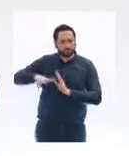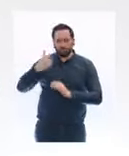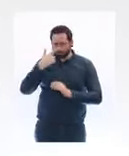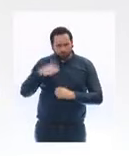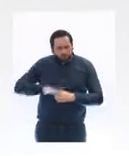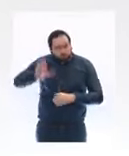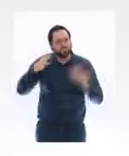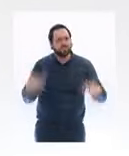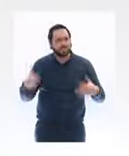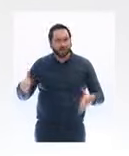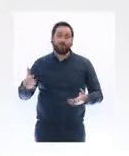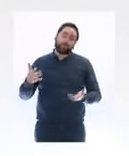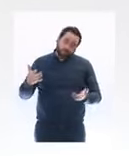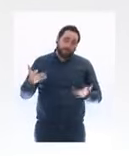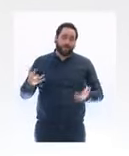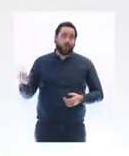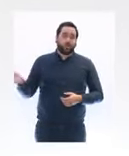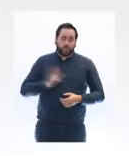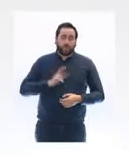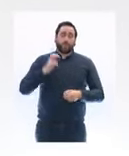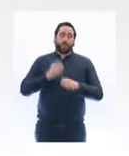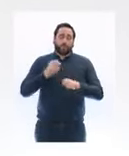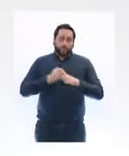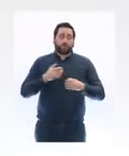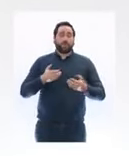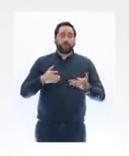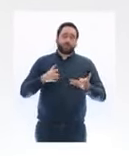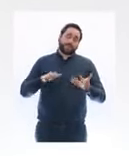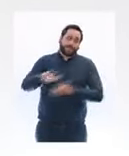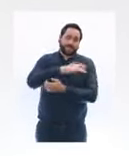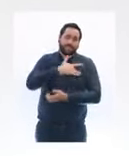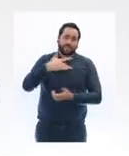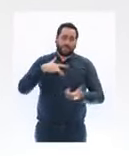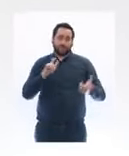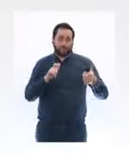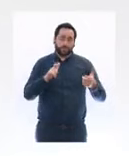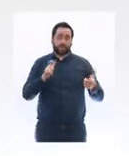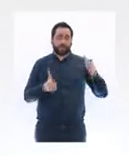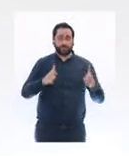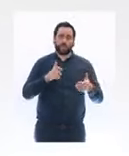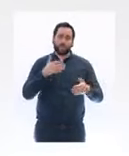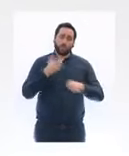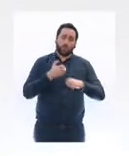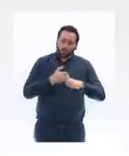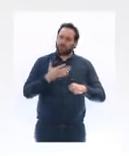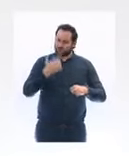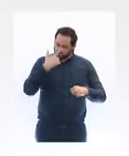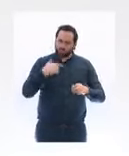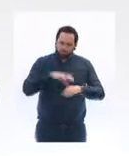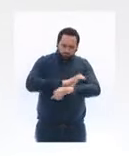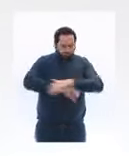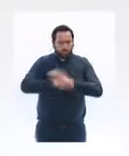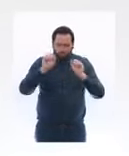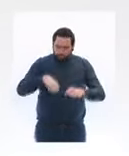à une nouvelle épreuve sanitaire. Mais nous la surmonterons. Nous surmonterons ces conséquences du confinement. Nous